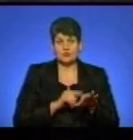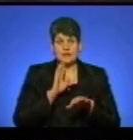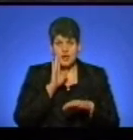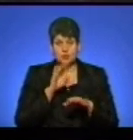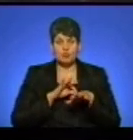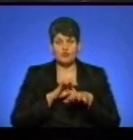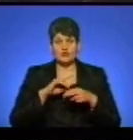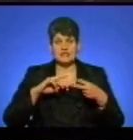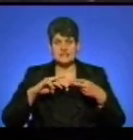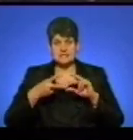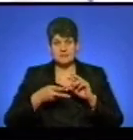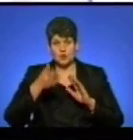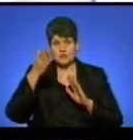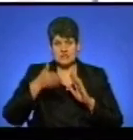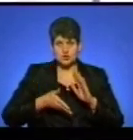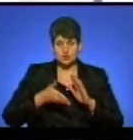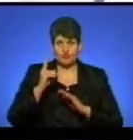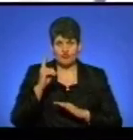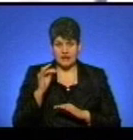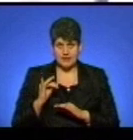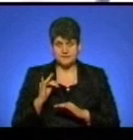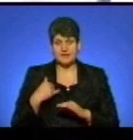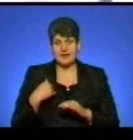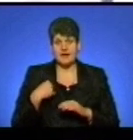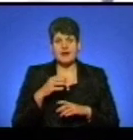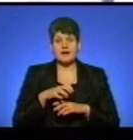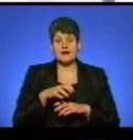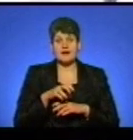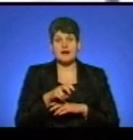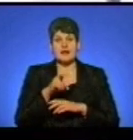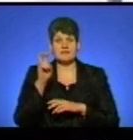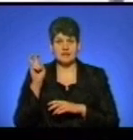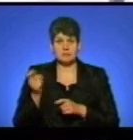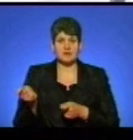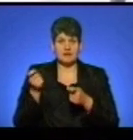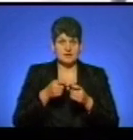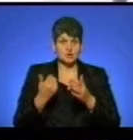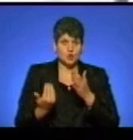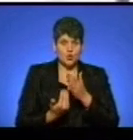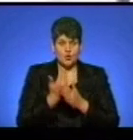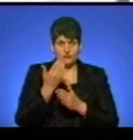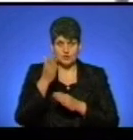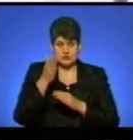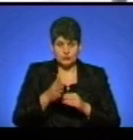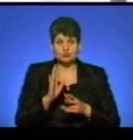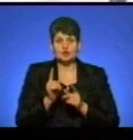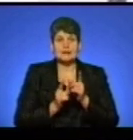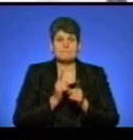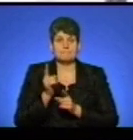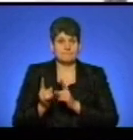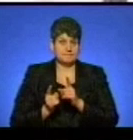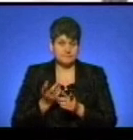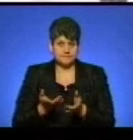Проводить заміну засувки. Я, наприклад, як кранівник, привіз засувку, нову засувку, яку ми будемо замінювати.